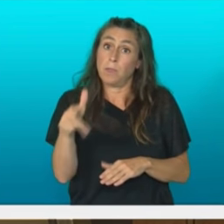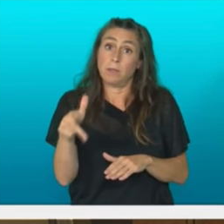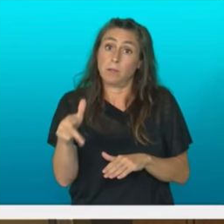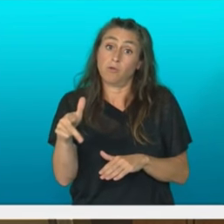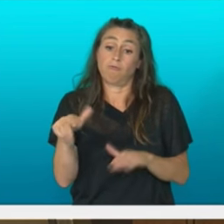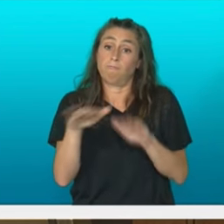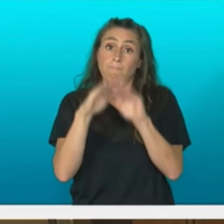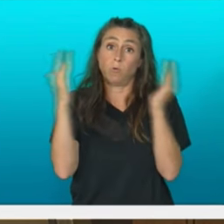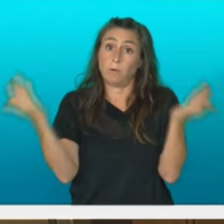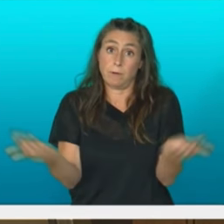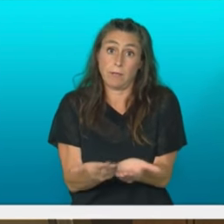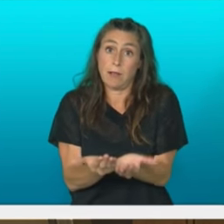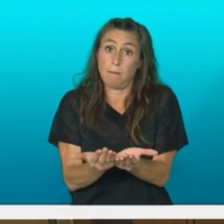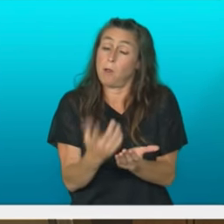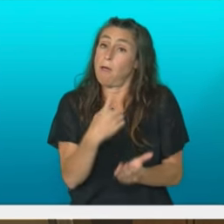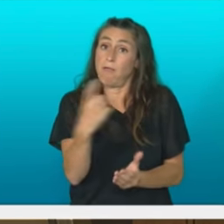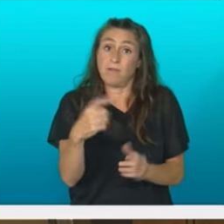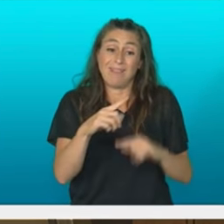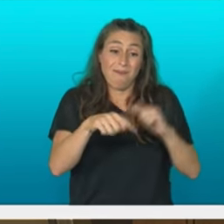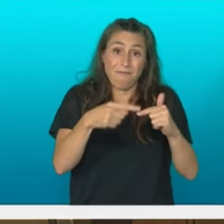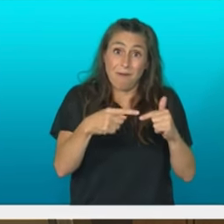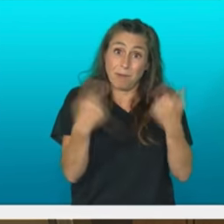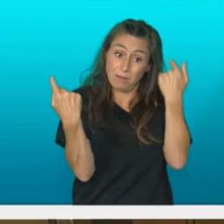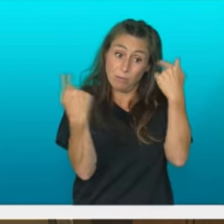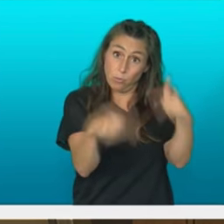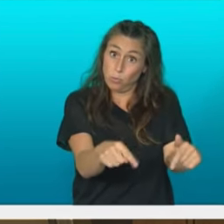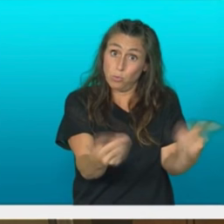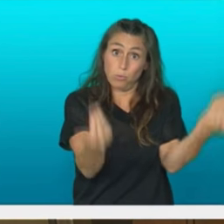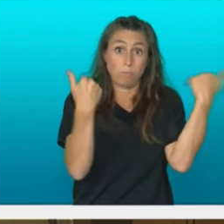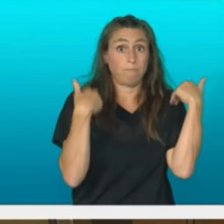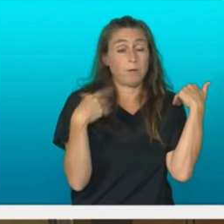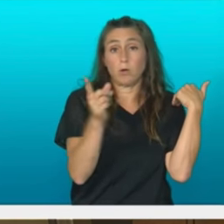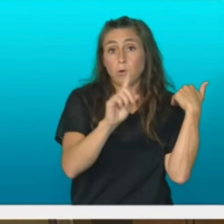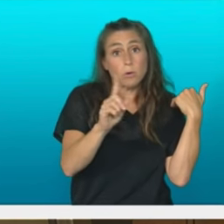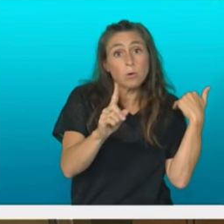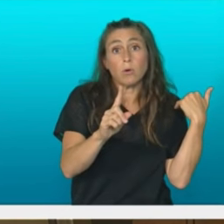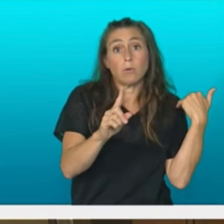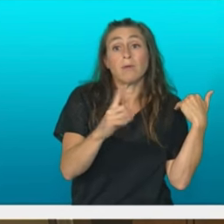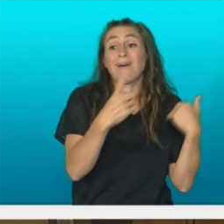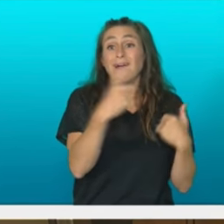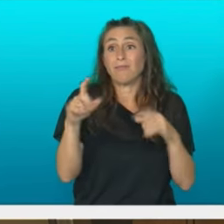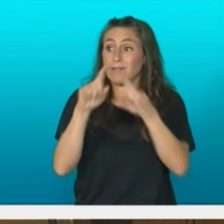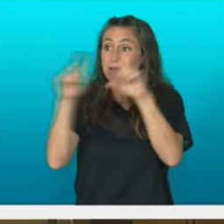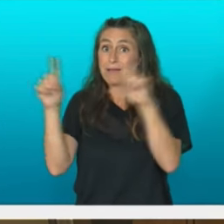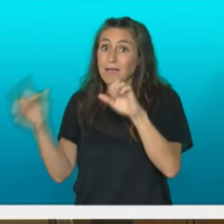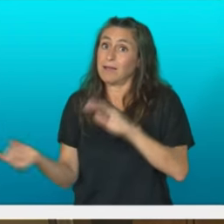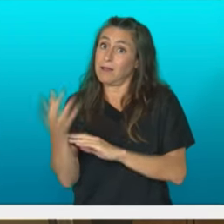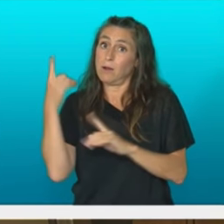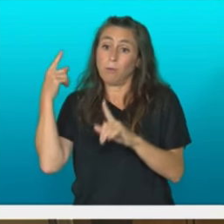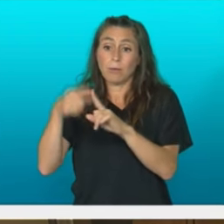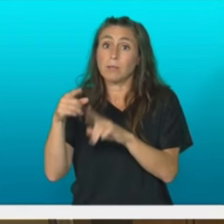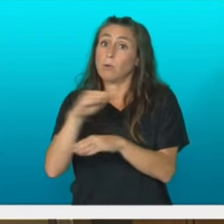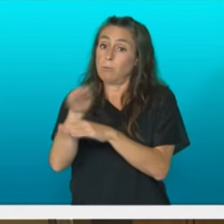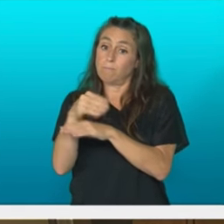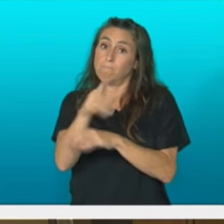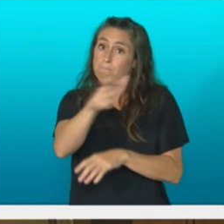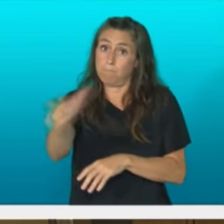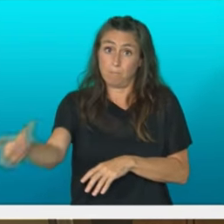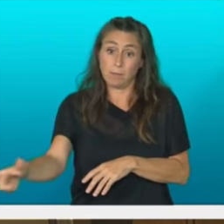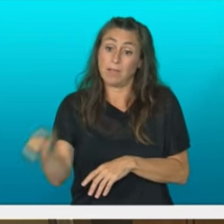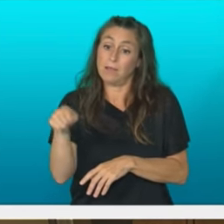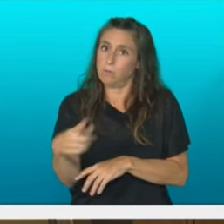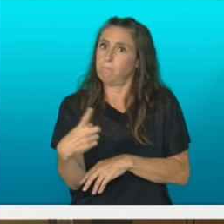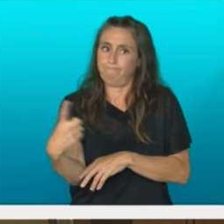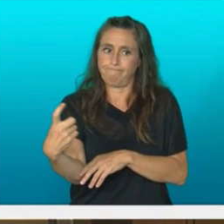familia ere mutikatera eta zaintzen duten erakundetzeak sortzea da herri bezala dugun premia undietako bat